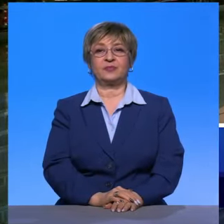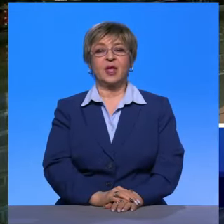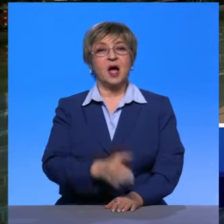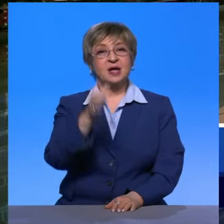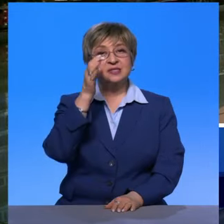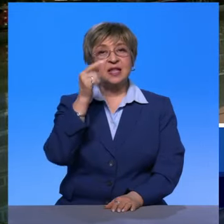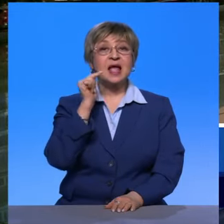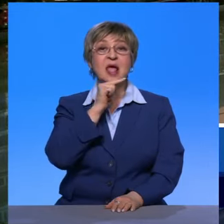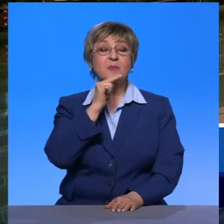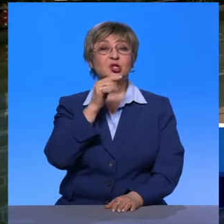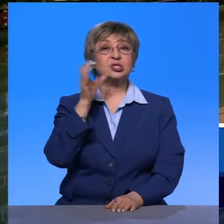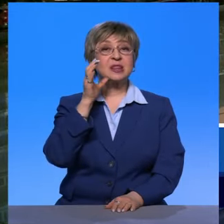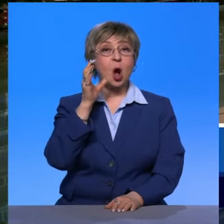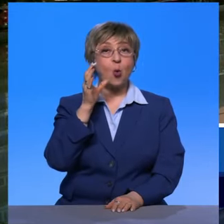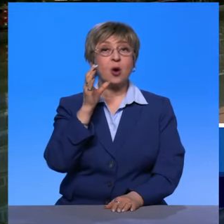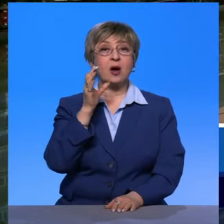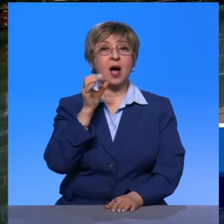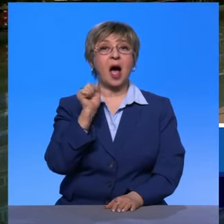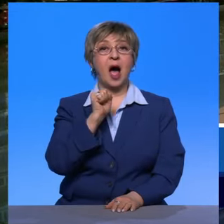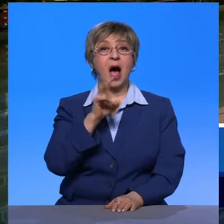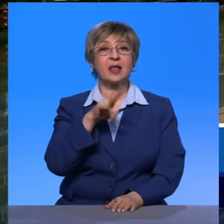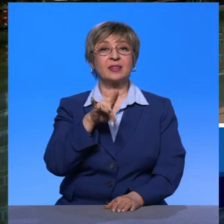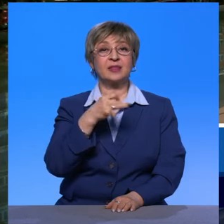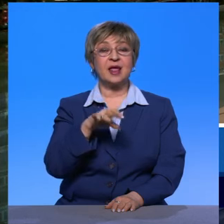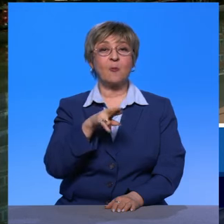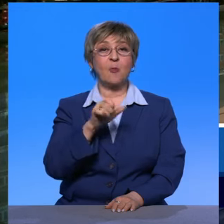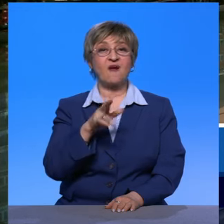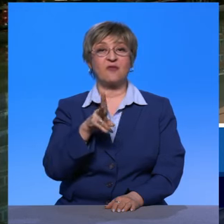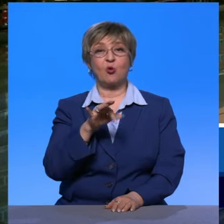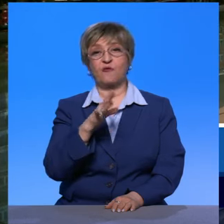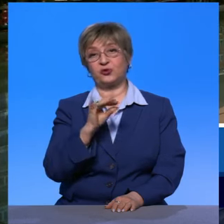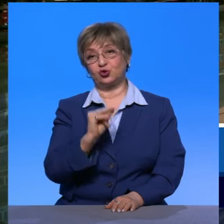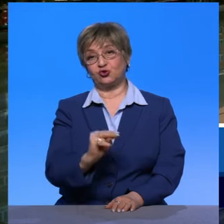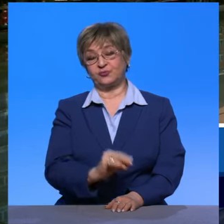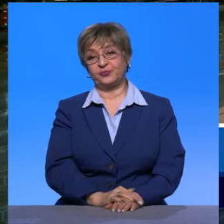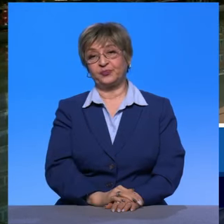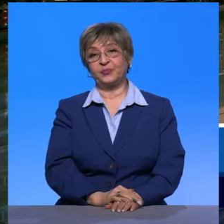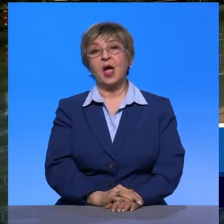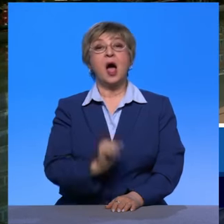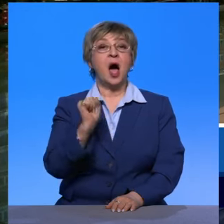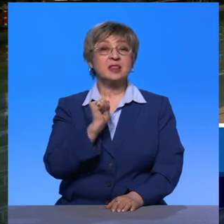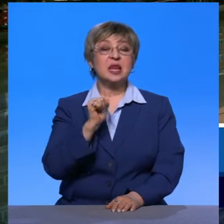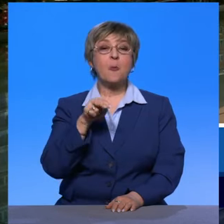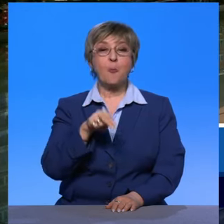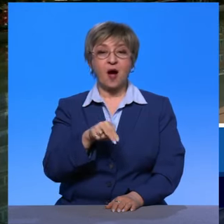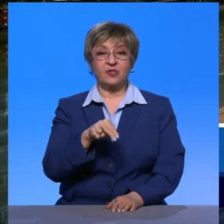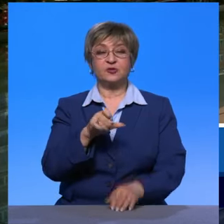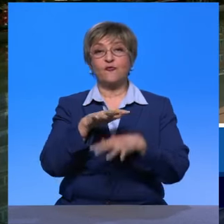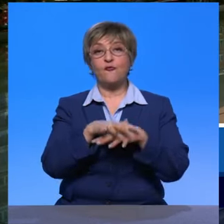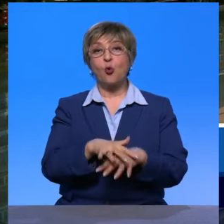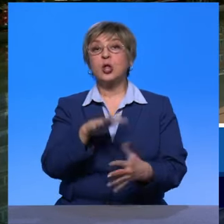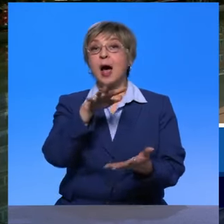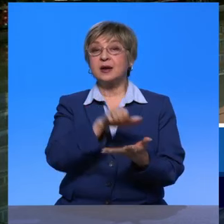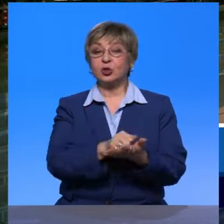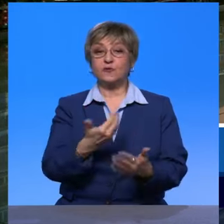экономических наук Андрей Чернявский. Андрей Павлович, здравствуйте. Добрый вечер. Андрей Павлович, фонд арендного жилья,